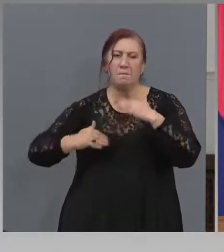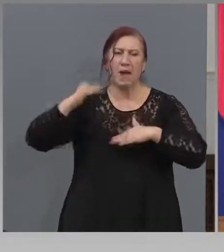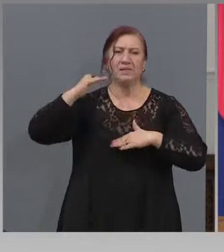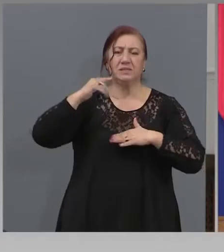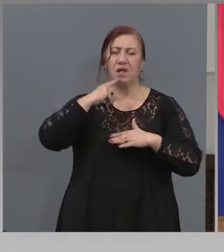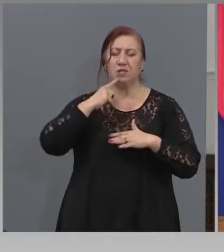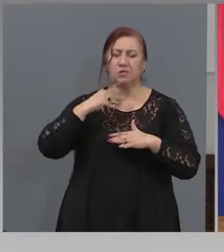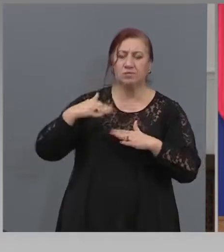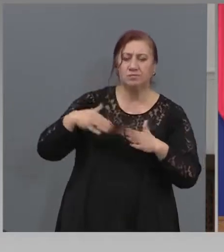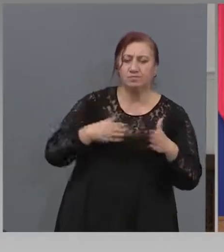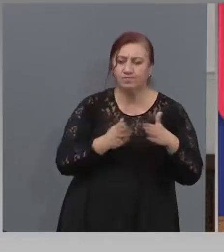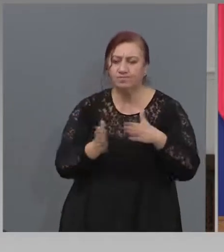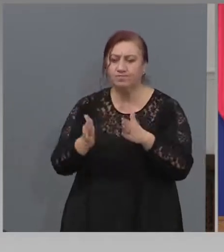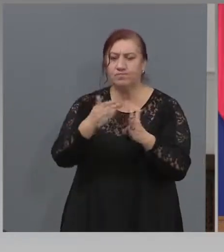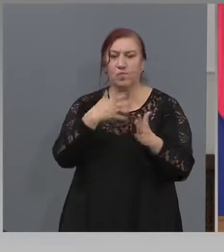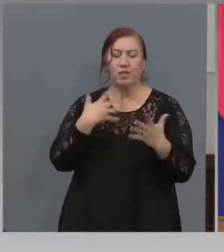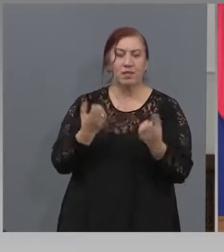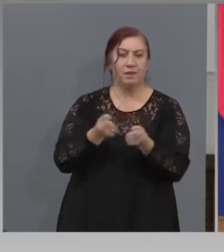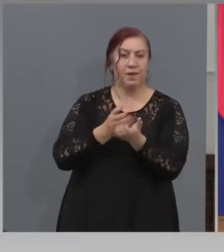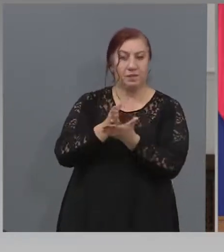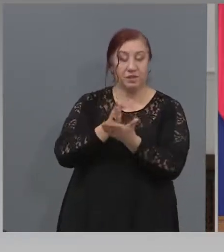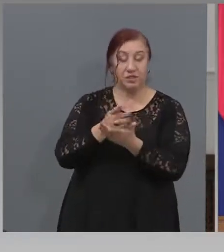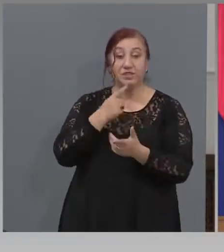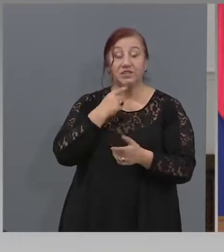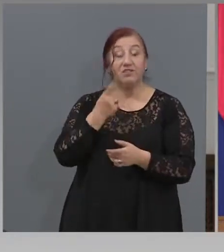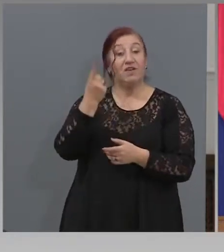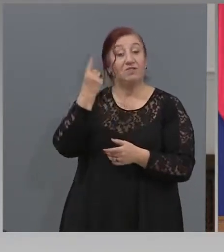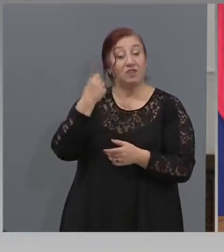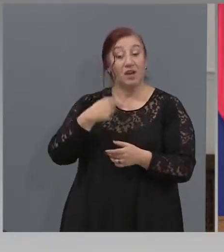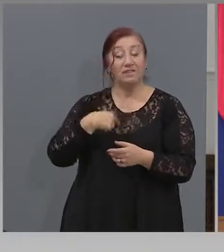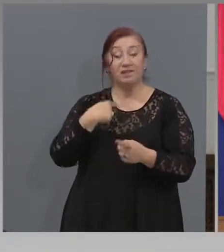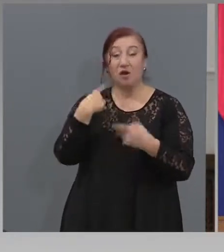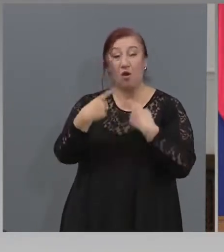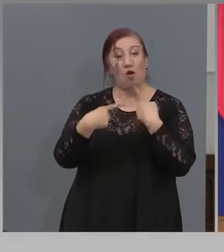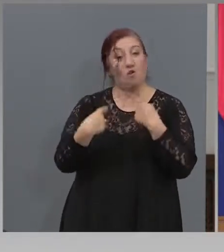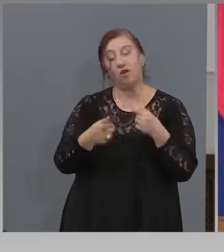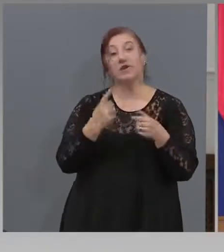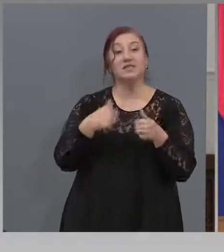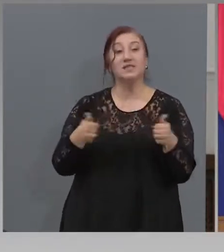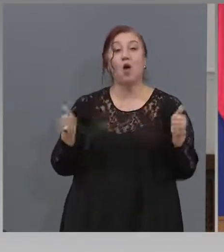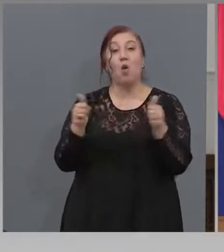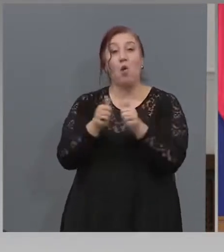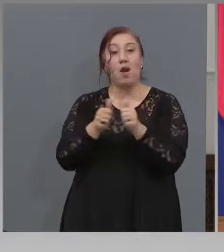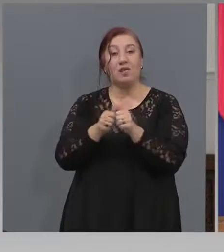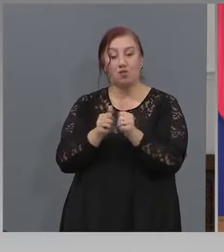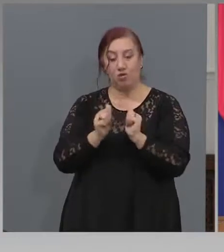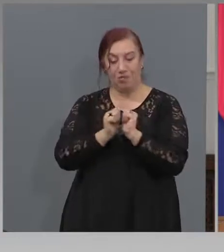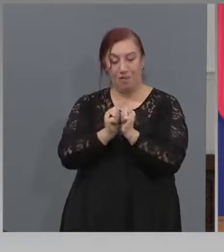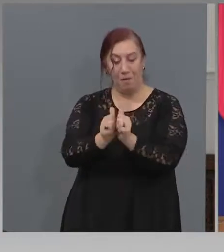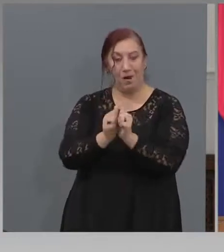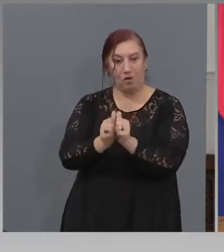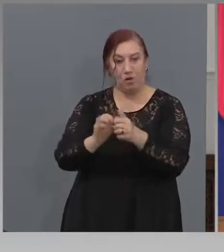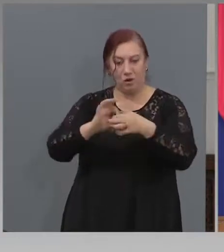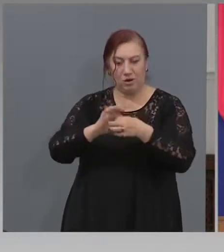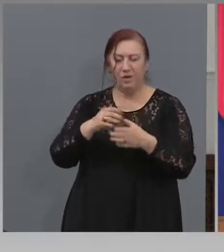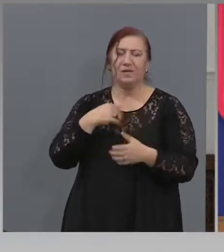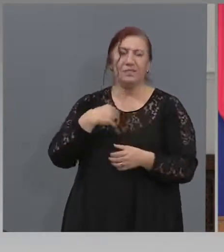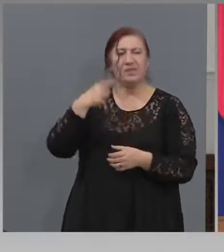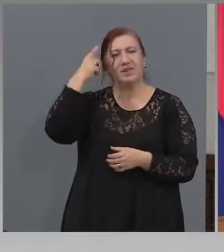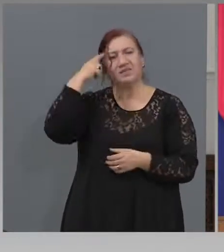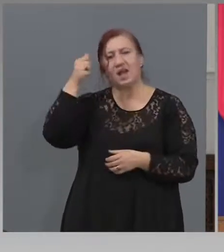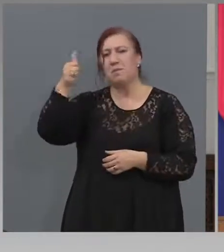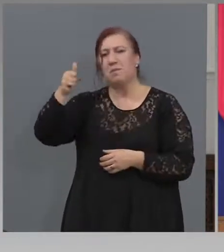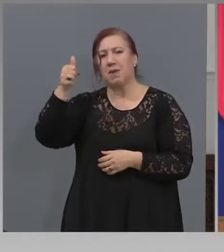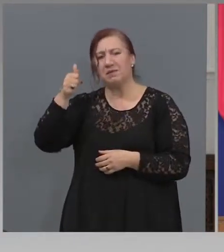Затова и вчера, когато си говорих с коалиционните партньори, окей, ние знаем акъла на БСП, те не един и два пъти